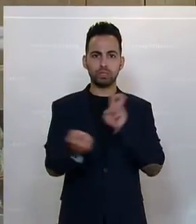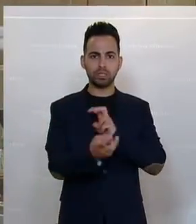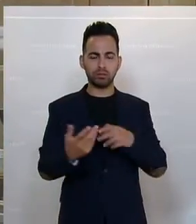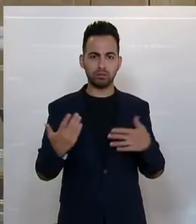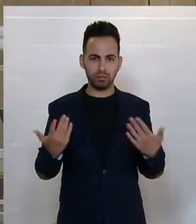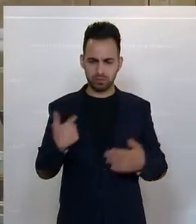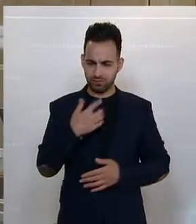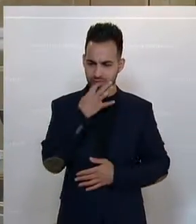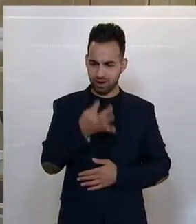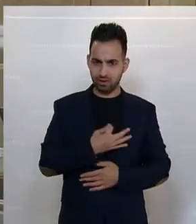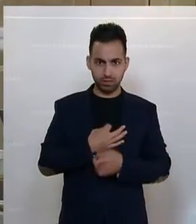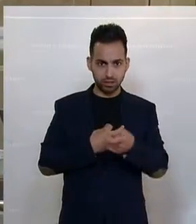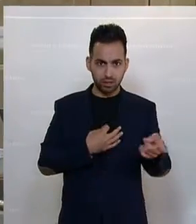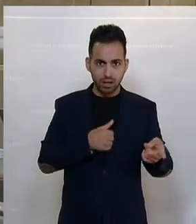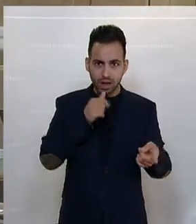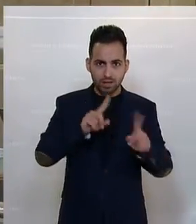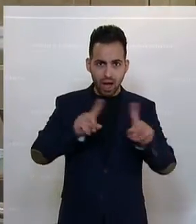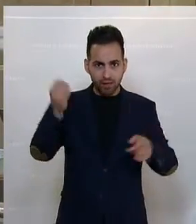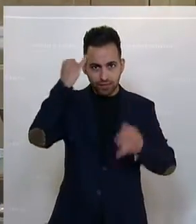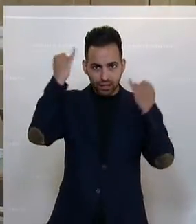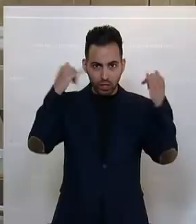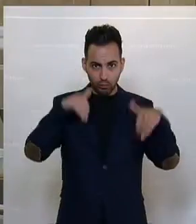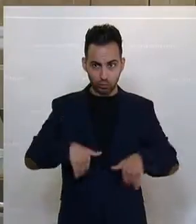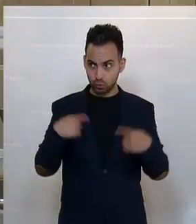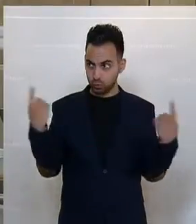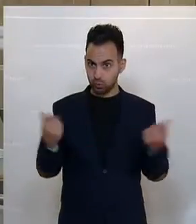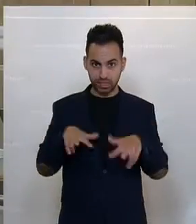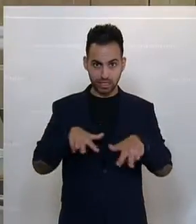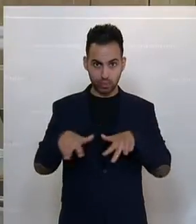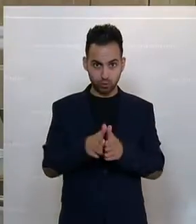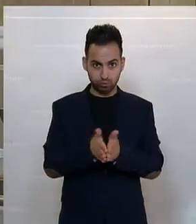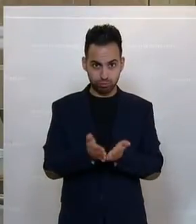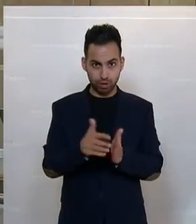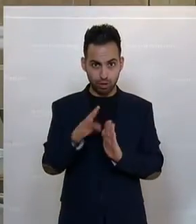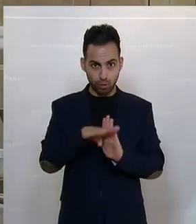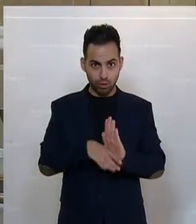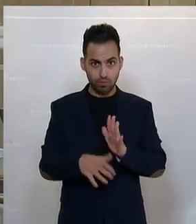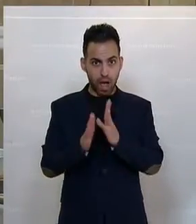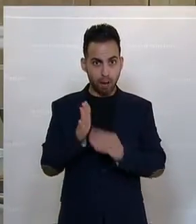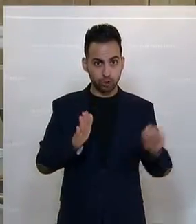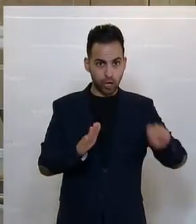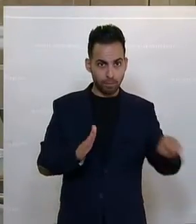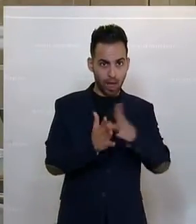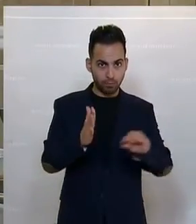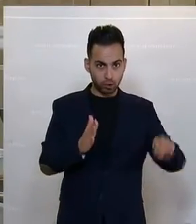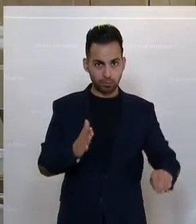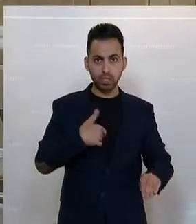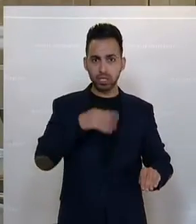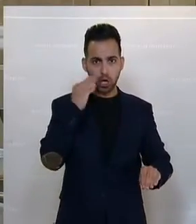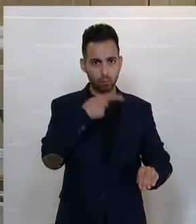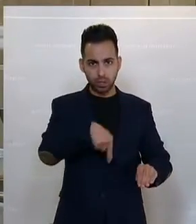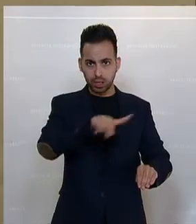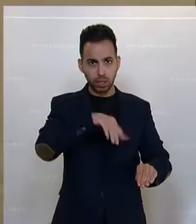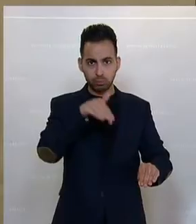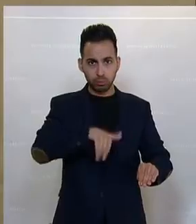Jetzt frage mich, habt ihr keine anderen Ideen? Müsst ihr aus unserem Regierungsprogramm die ganze Zeit abschreiben? Ich glaube, das müsst ihr nicht.